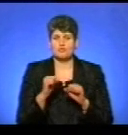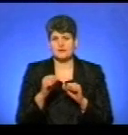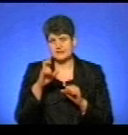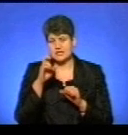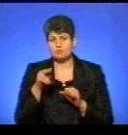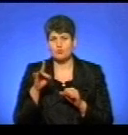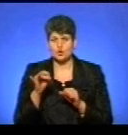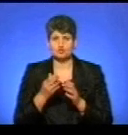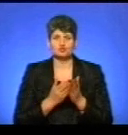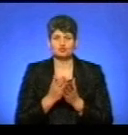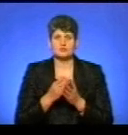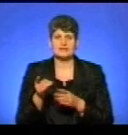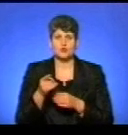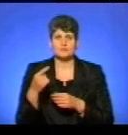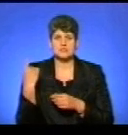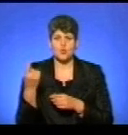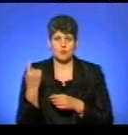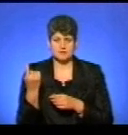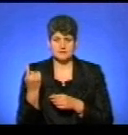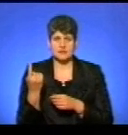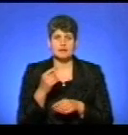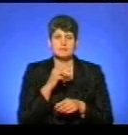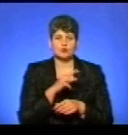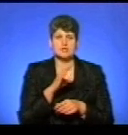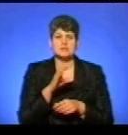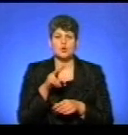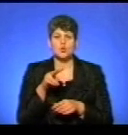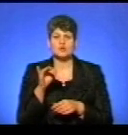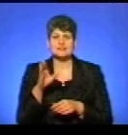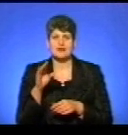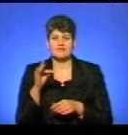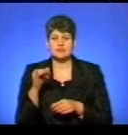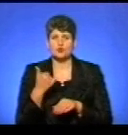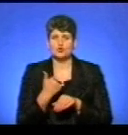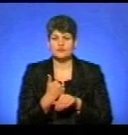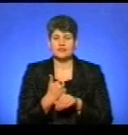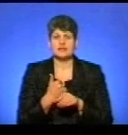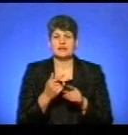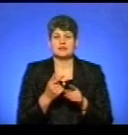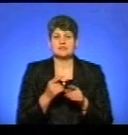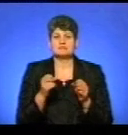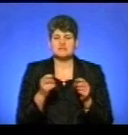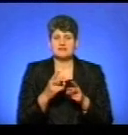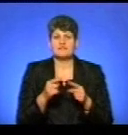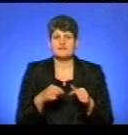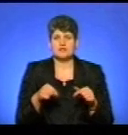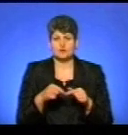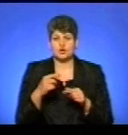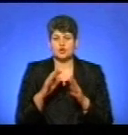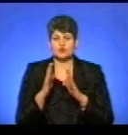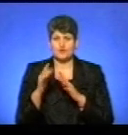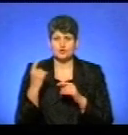Держпродспоживслужби в Тернопільській області. Та Микола Слюсаревський – головний спеціаліст відділу лісового та мисливського господарства